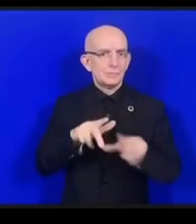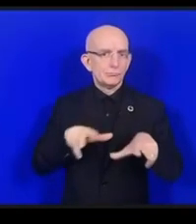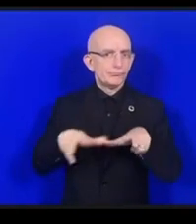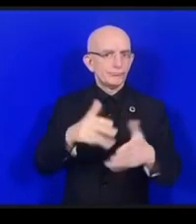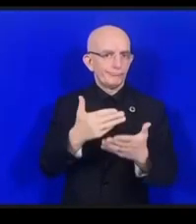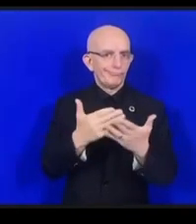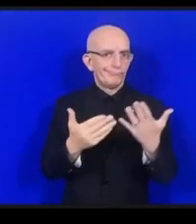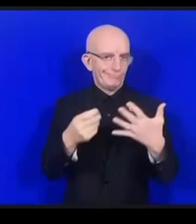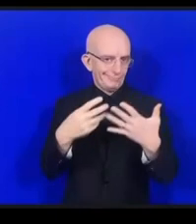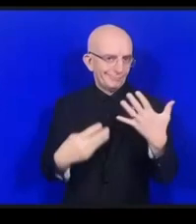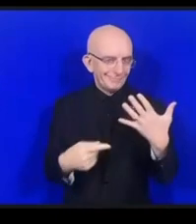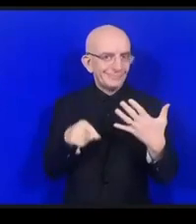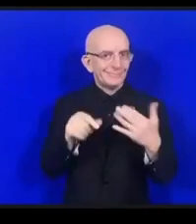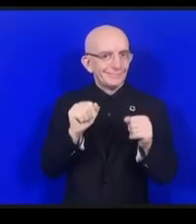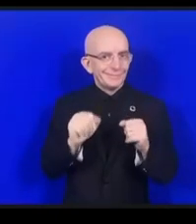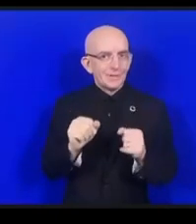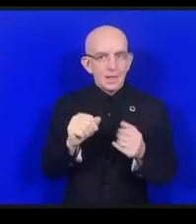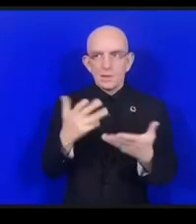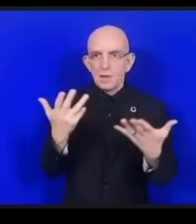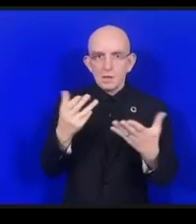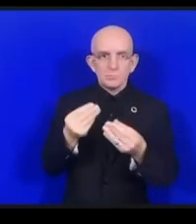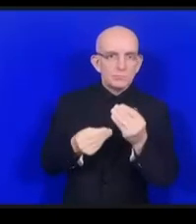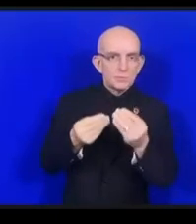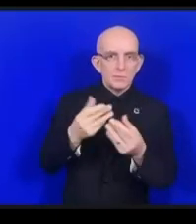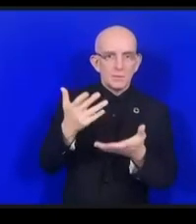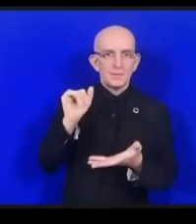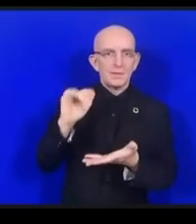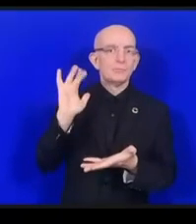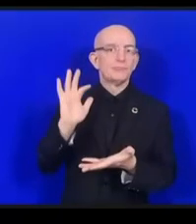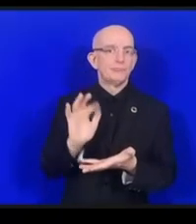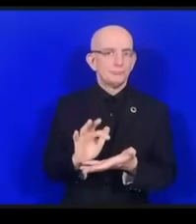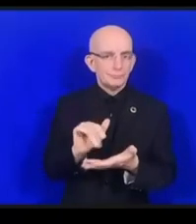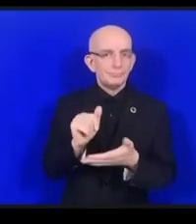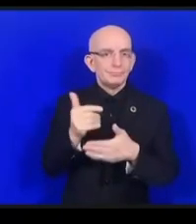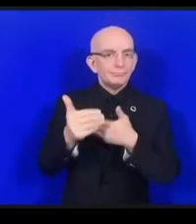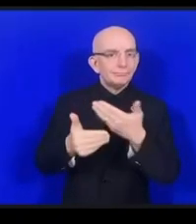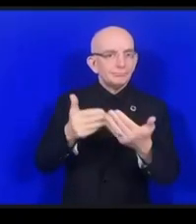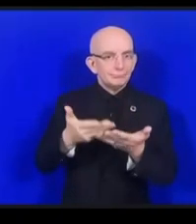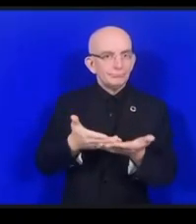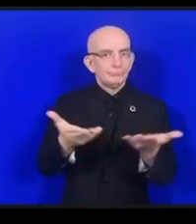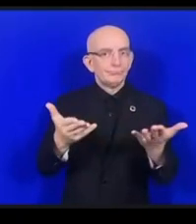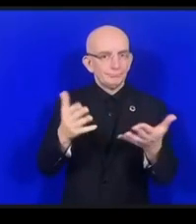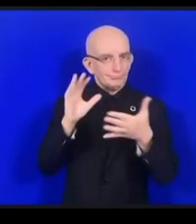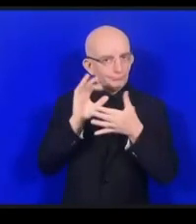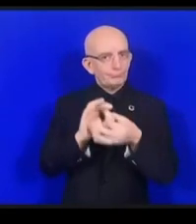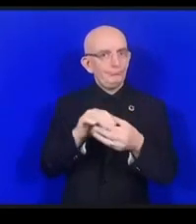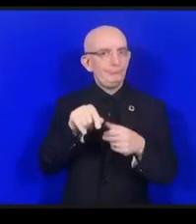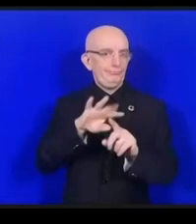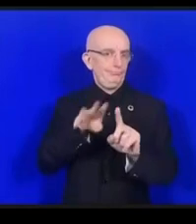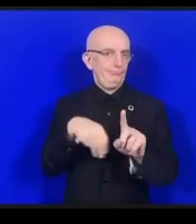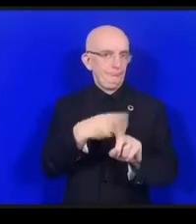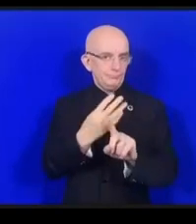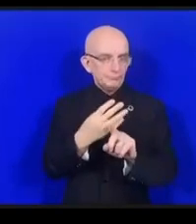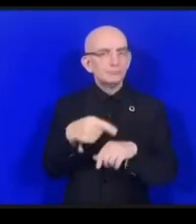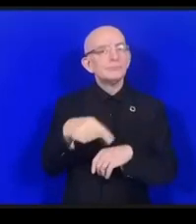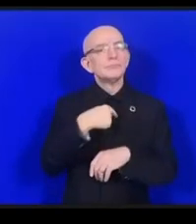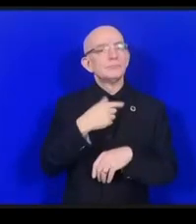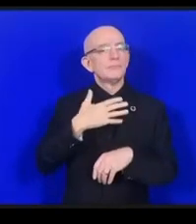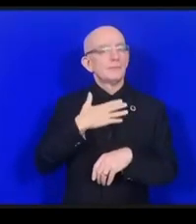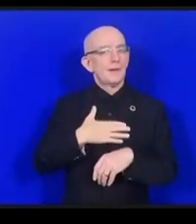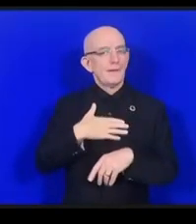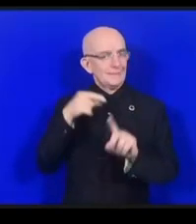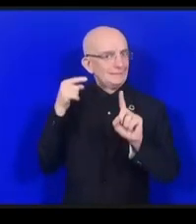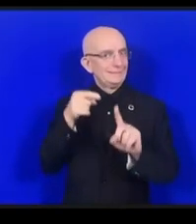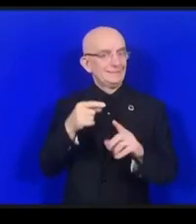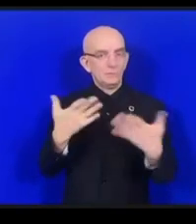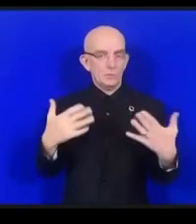SDGsを推進できないかということを学ぶためのそういうプラットフォームですこの全体的でオープ